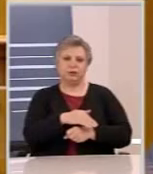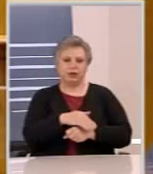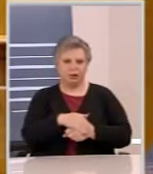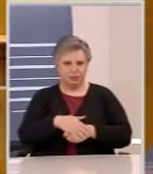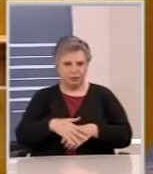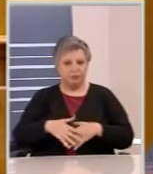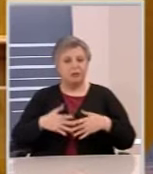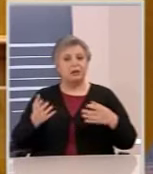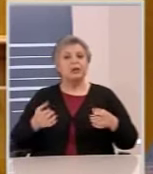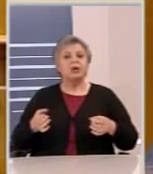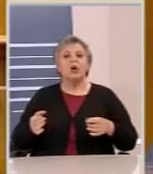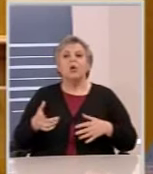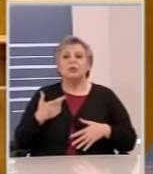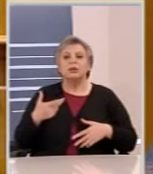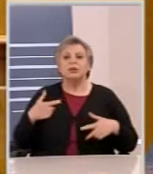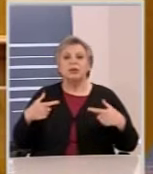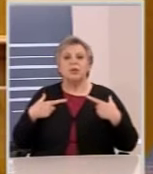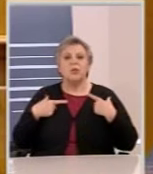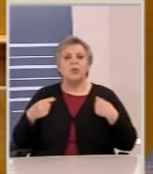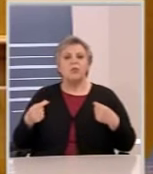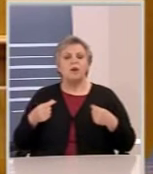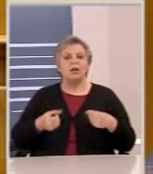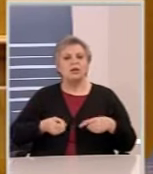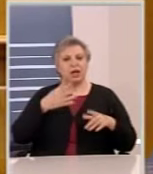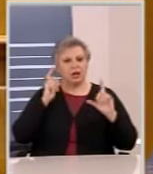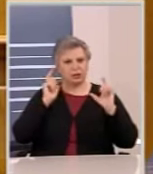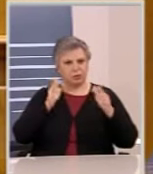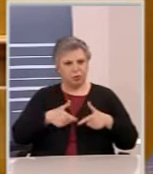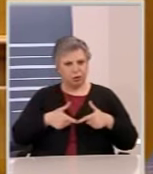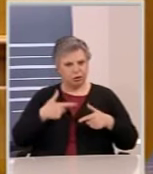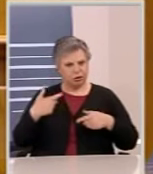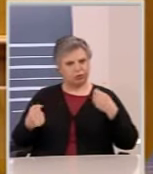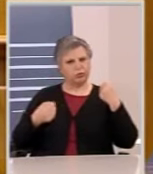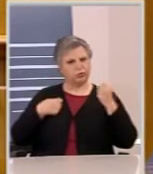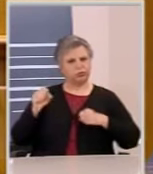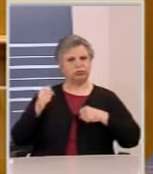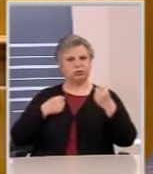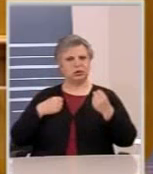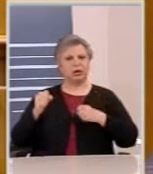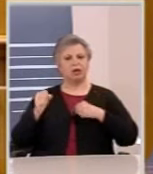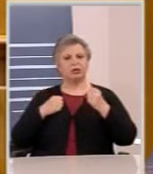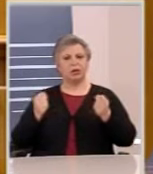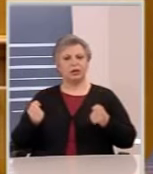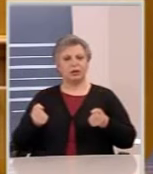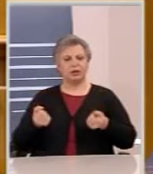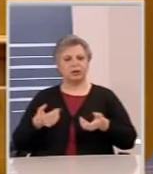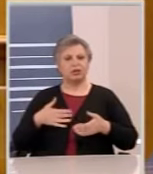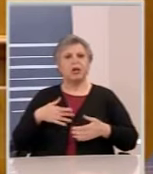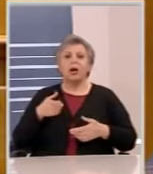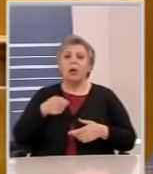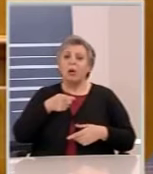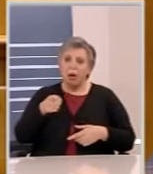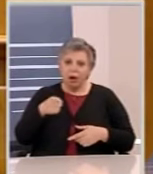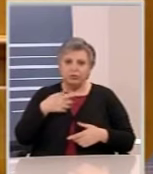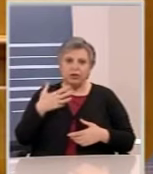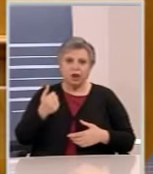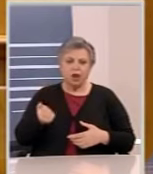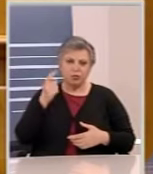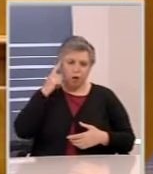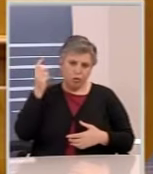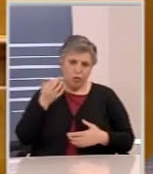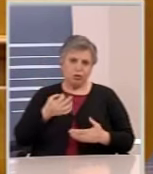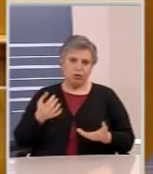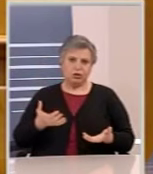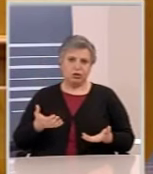ίδια τα στελέχη της παράταξής σας, γιατί προφανώς υπάρχουν και άνθρωποι οποίοι είναι απολύτως λογικοί και δεν μπορούν να δέχονται τέτοιες συμπεριφορές,